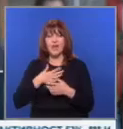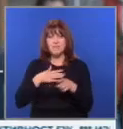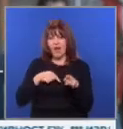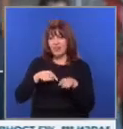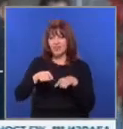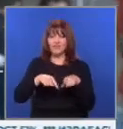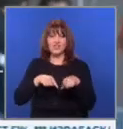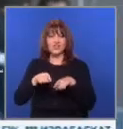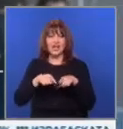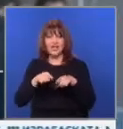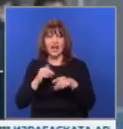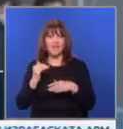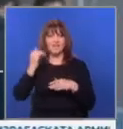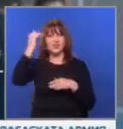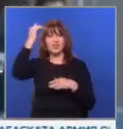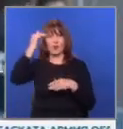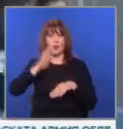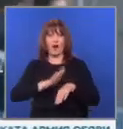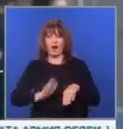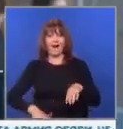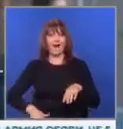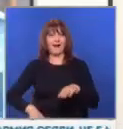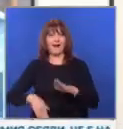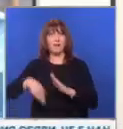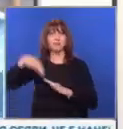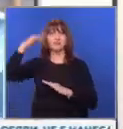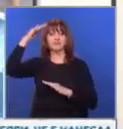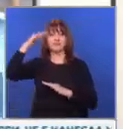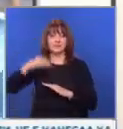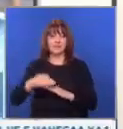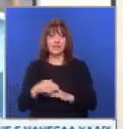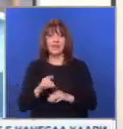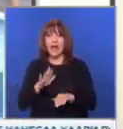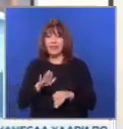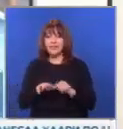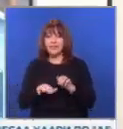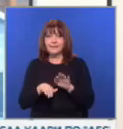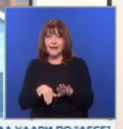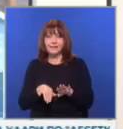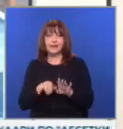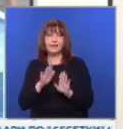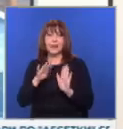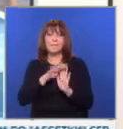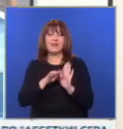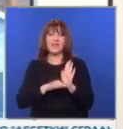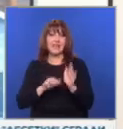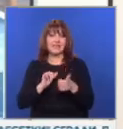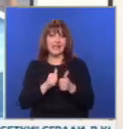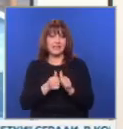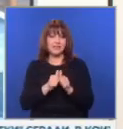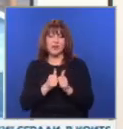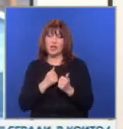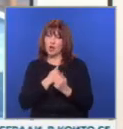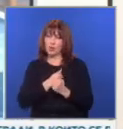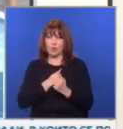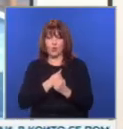дигане, на високо дигане на кръка и са доста трудни. Самите тактики на спорта, самите правила е по